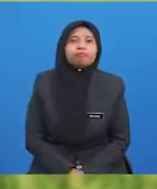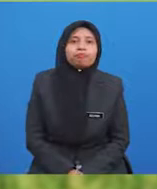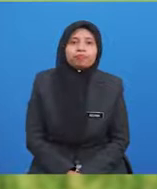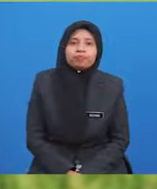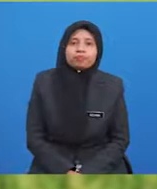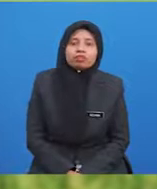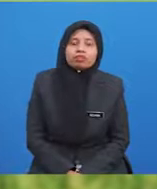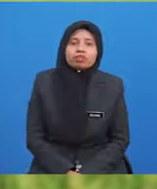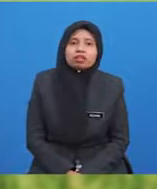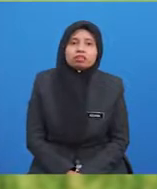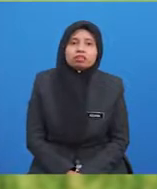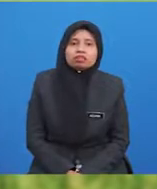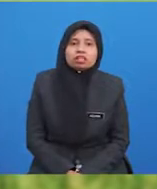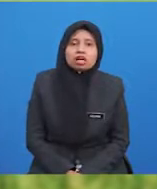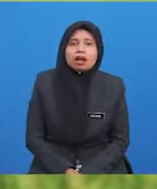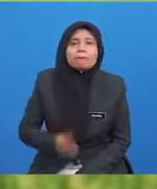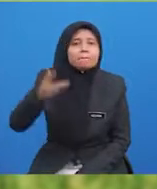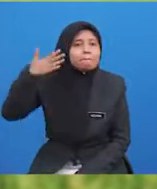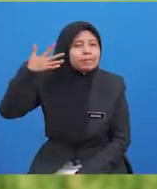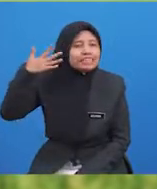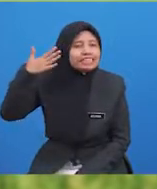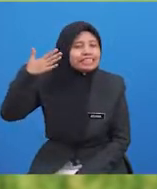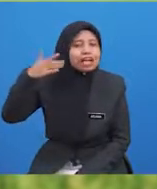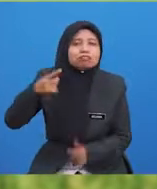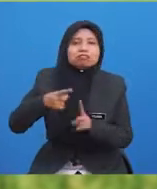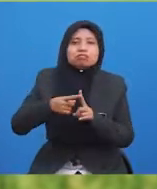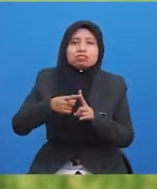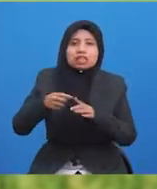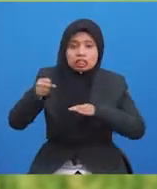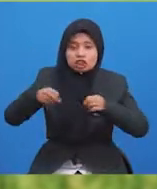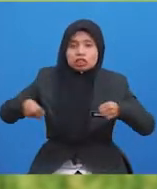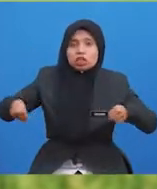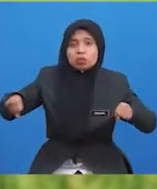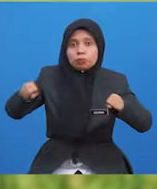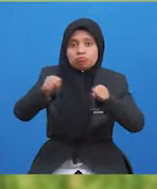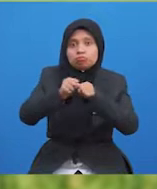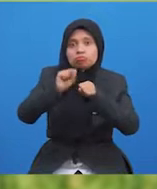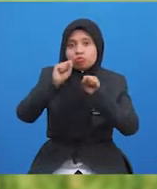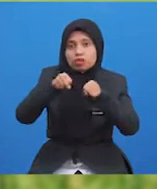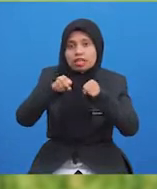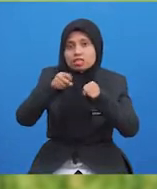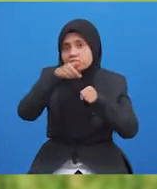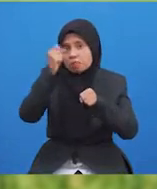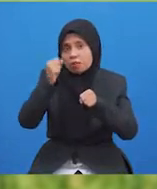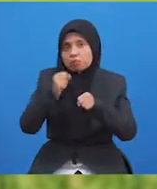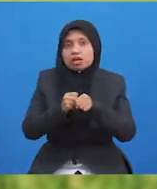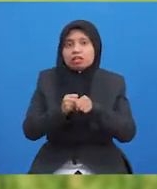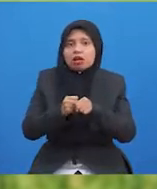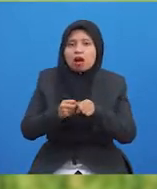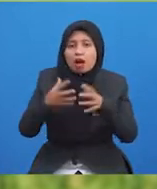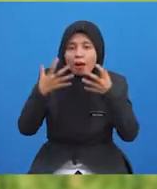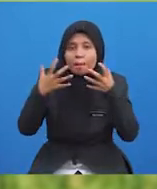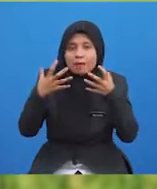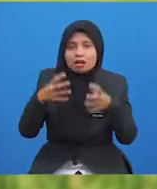Manakala, kebisingan penonton di stadium atau gelanggang boleh meningkatkan kebangkitan